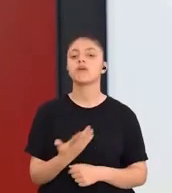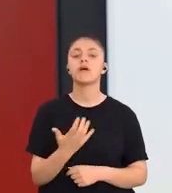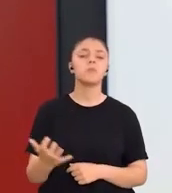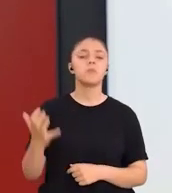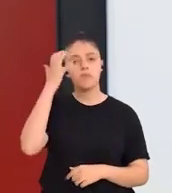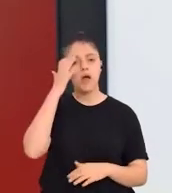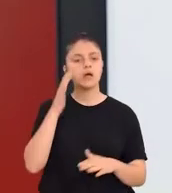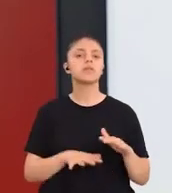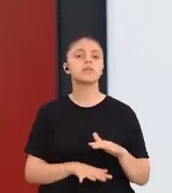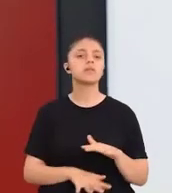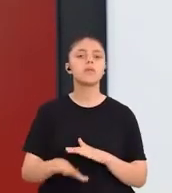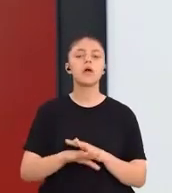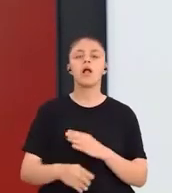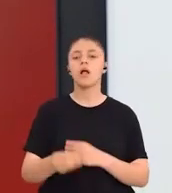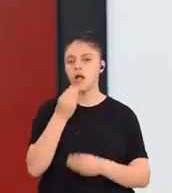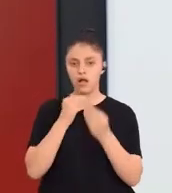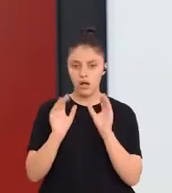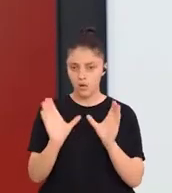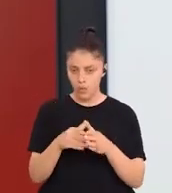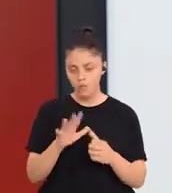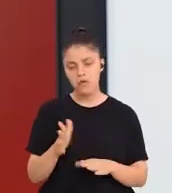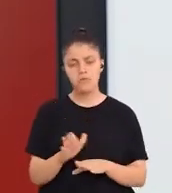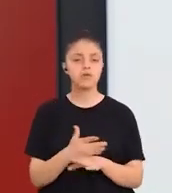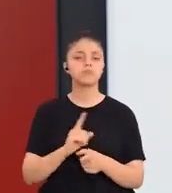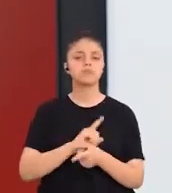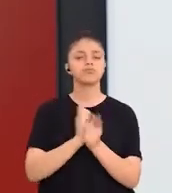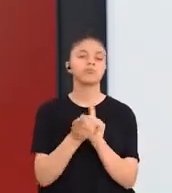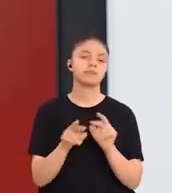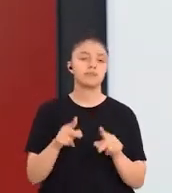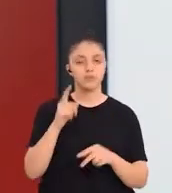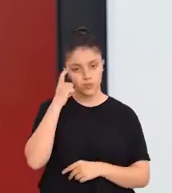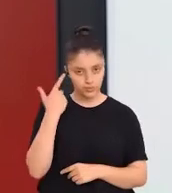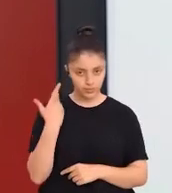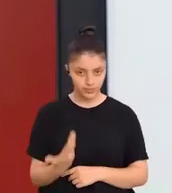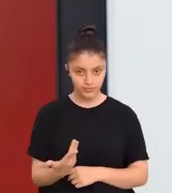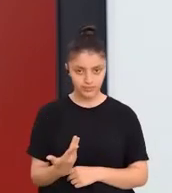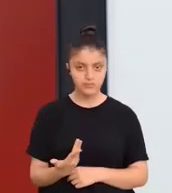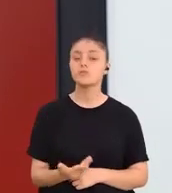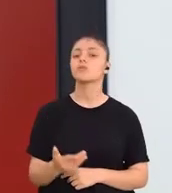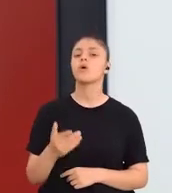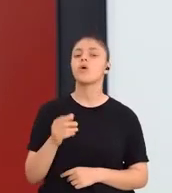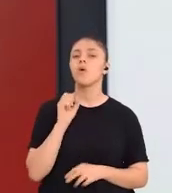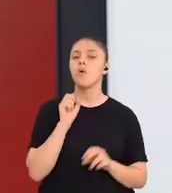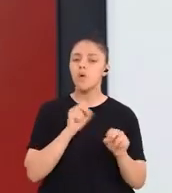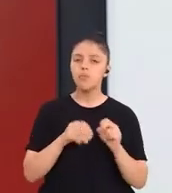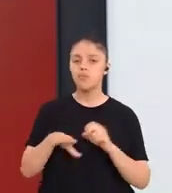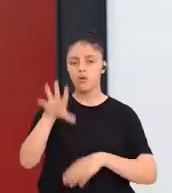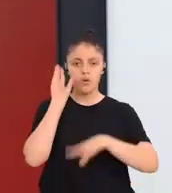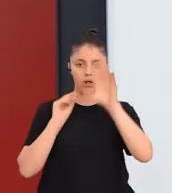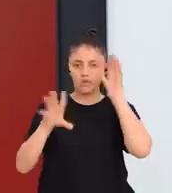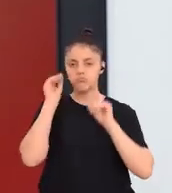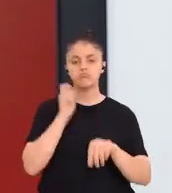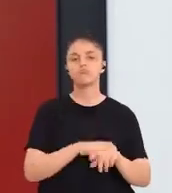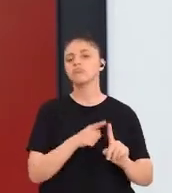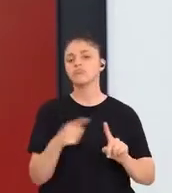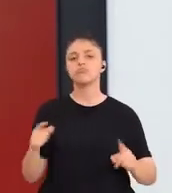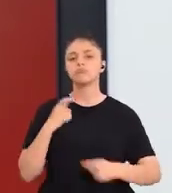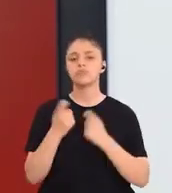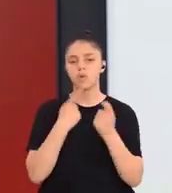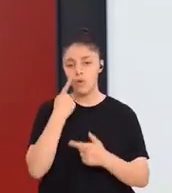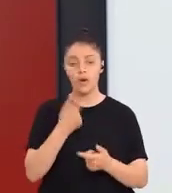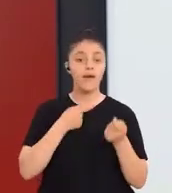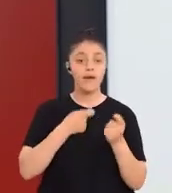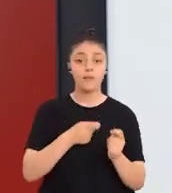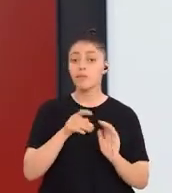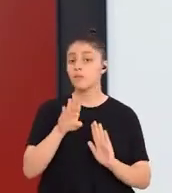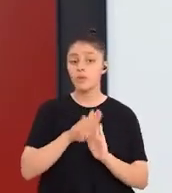temel besin grupları ya da malzemeleri olarak düşünebiliriz. Öğretmen öğrenme süreçlerinde genellikle